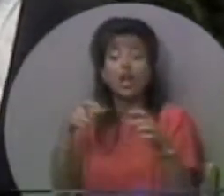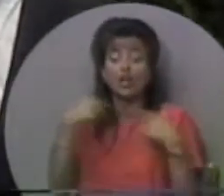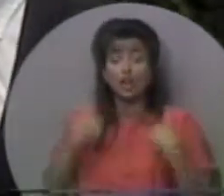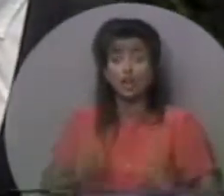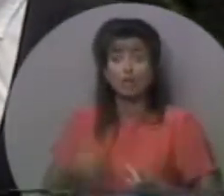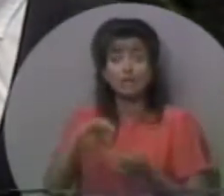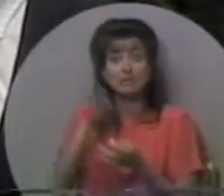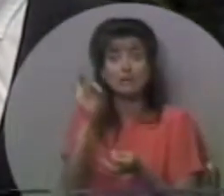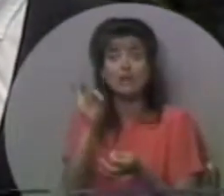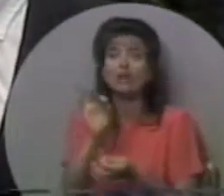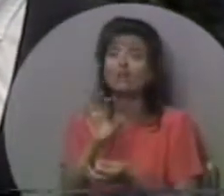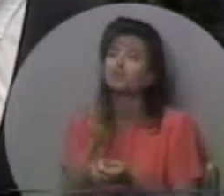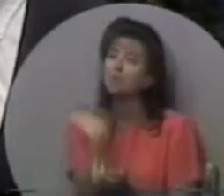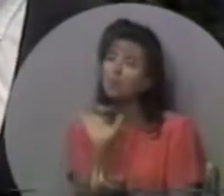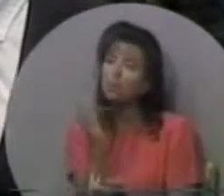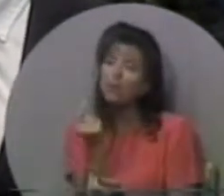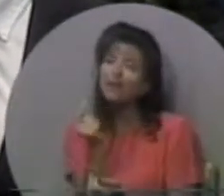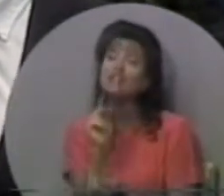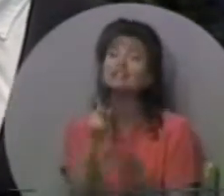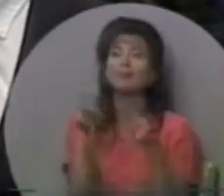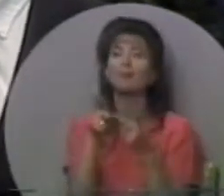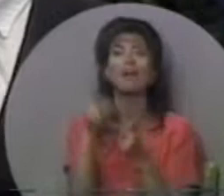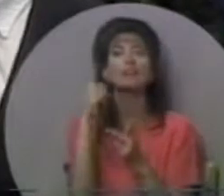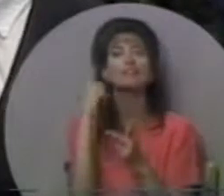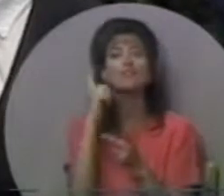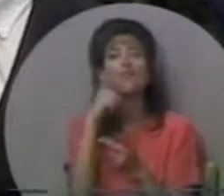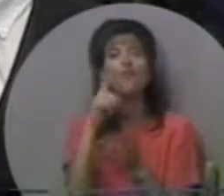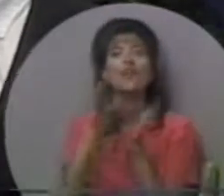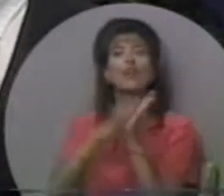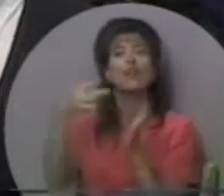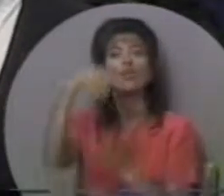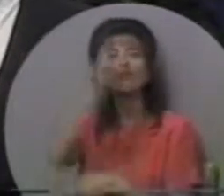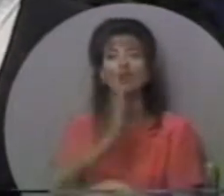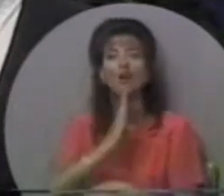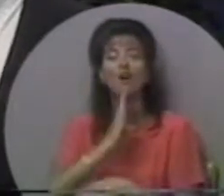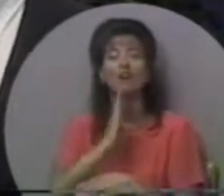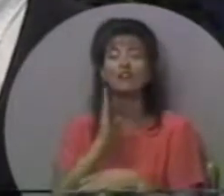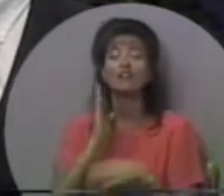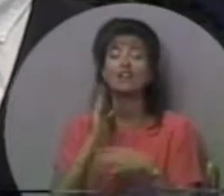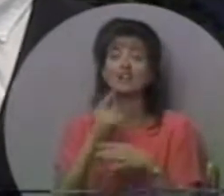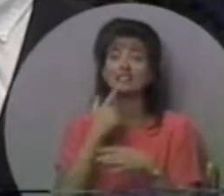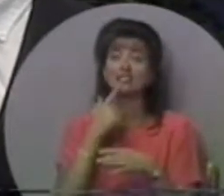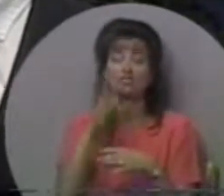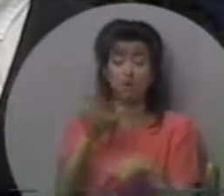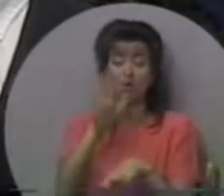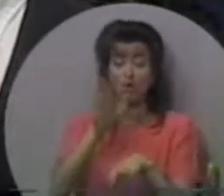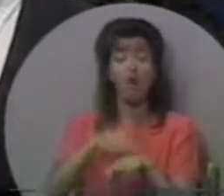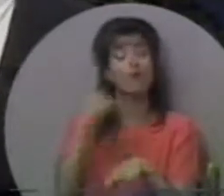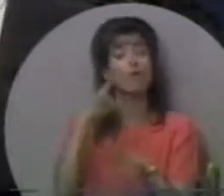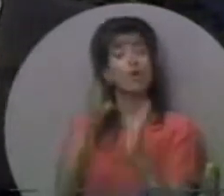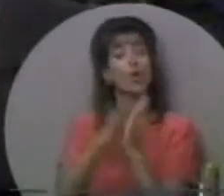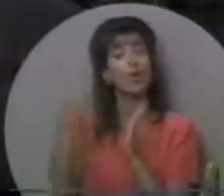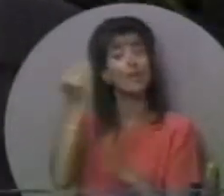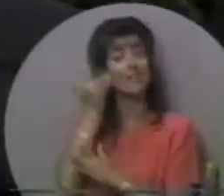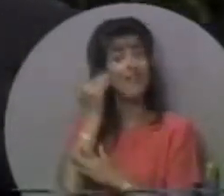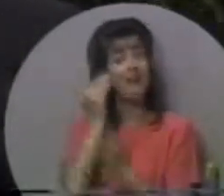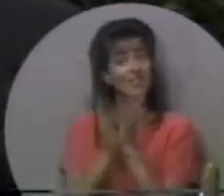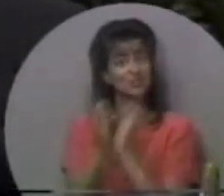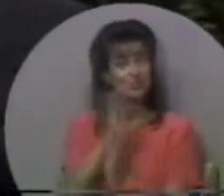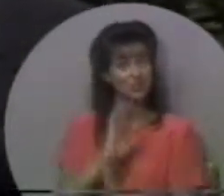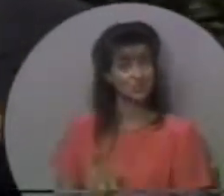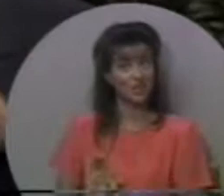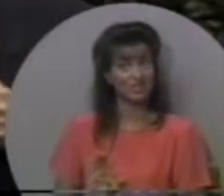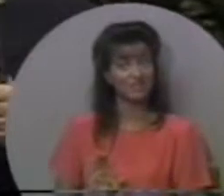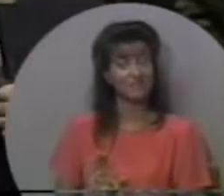місце, де Божа слава знаходиться. В 2 Петра 1-3 сказано, що ви покликане до слави і пізнання